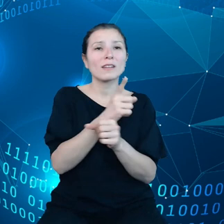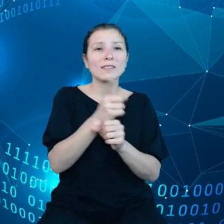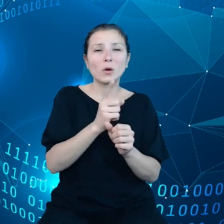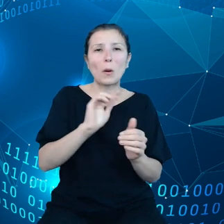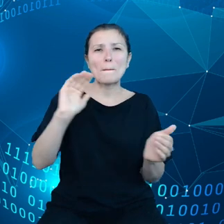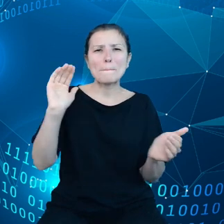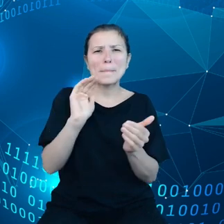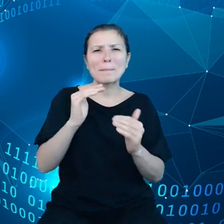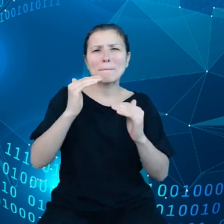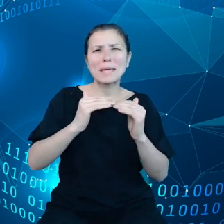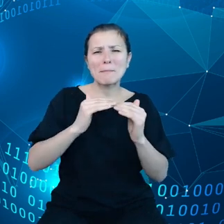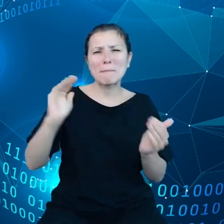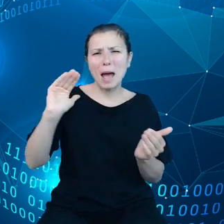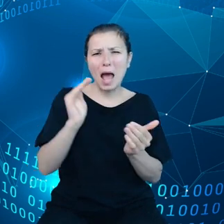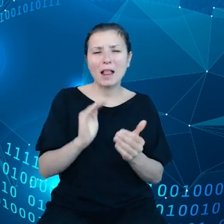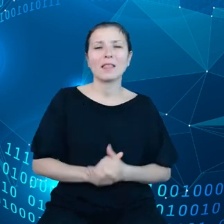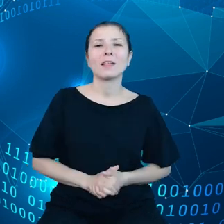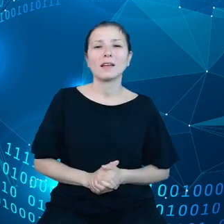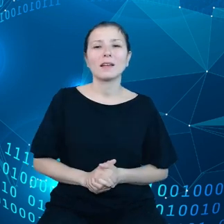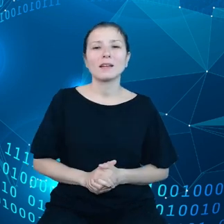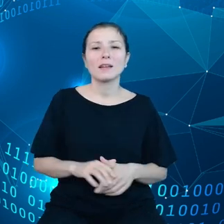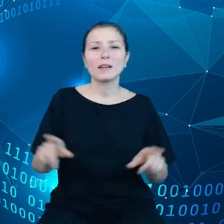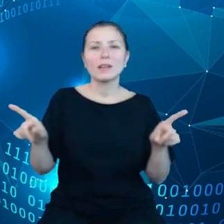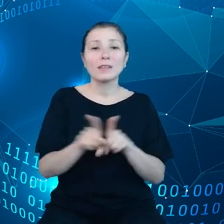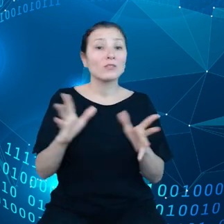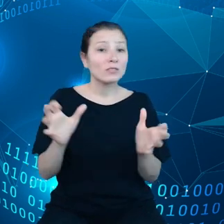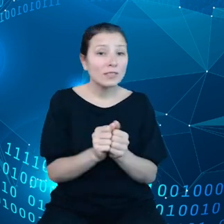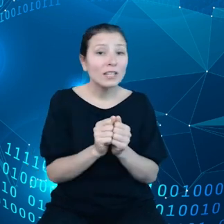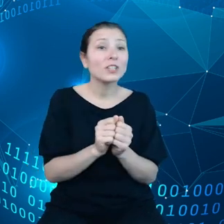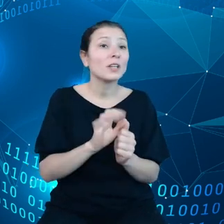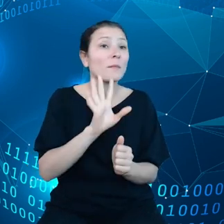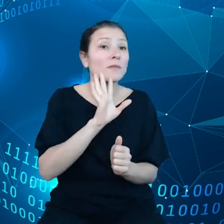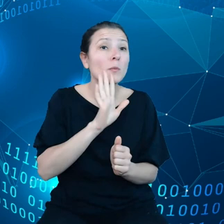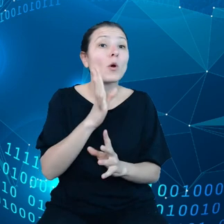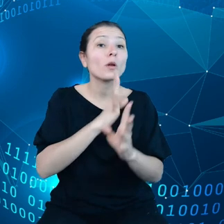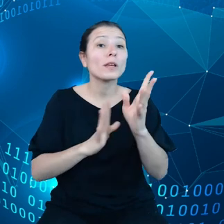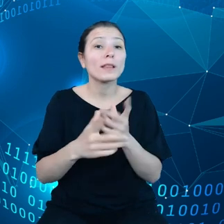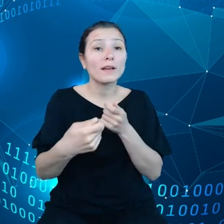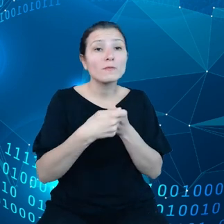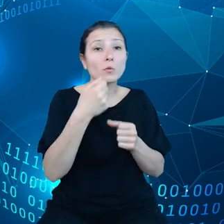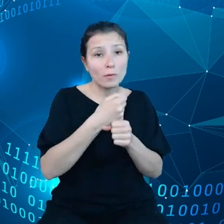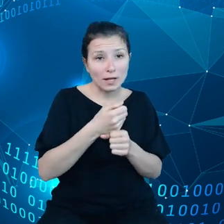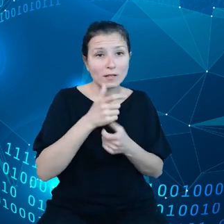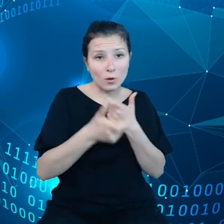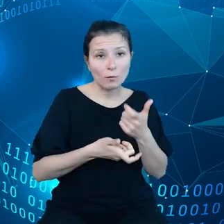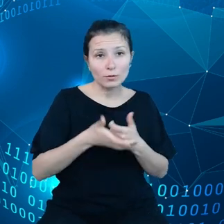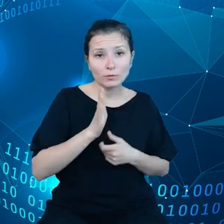To jest znalezienie potencjalnego klienta. To jest upewnienie się, że w ogóle ktoś taki